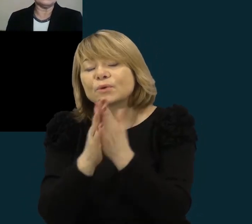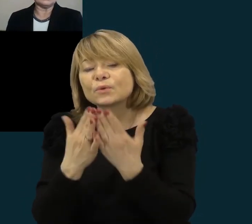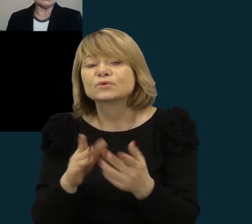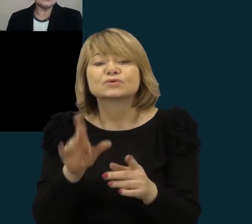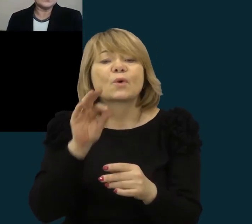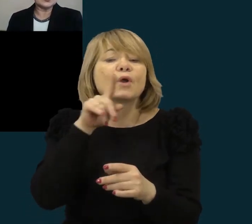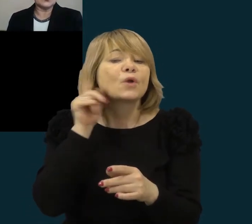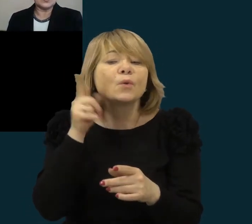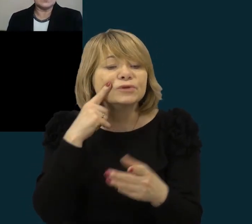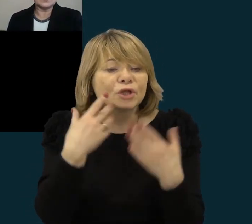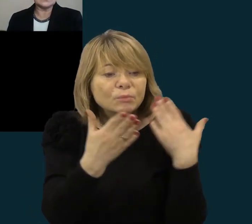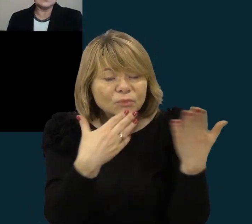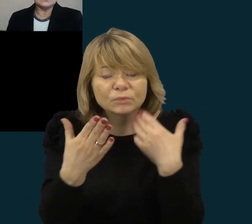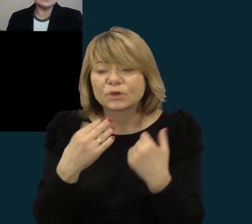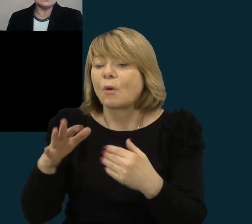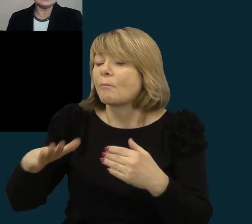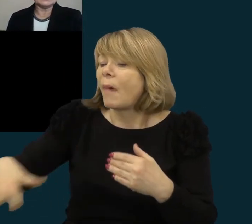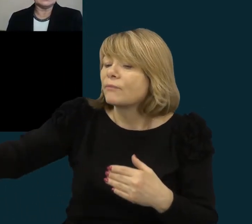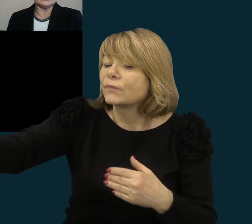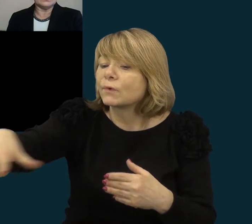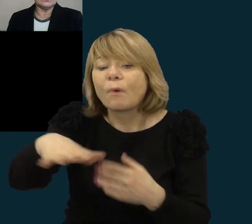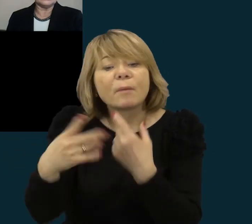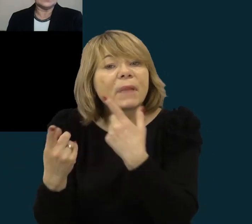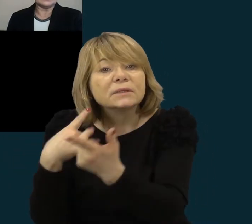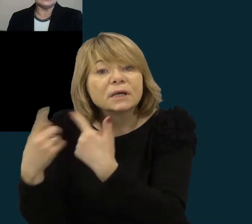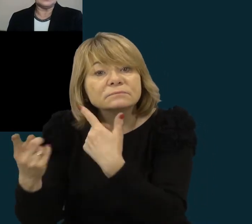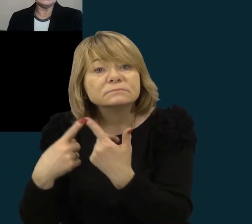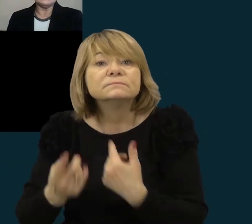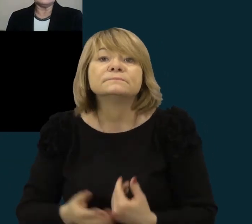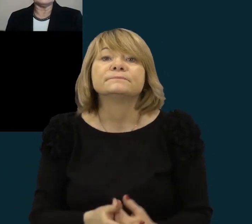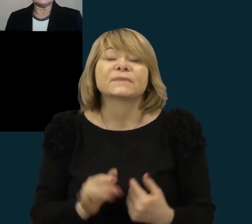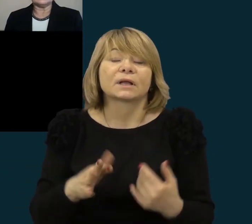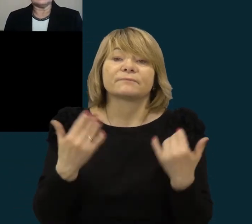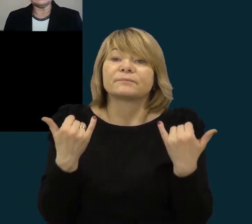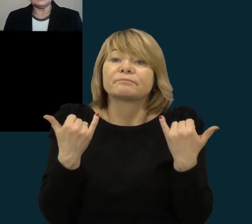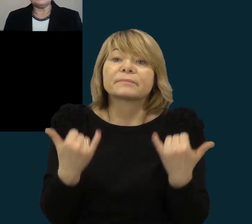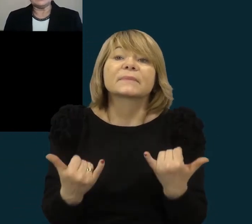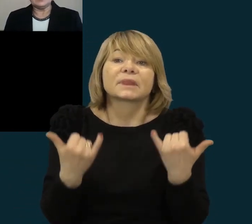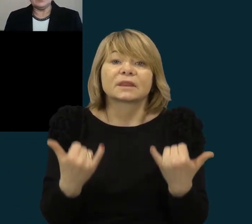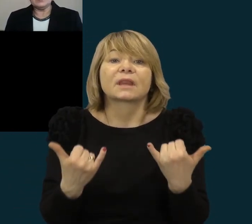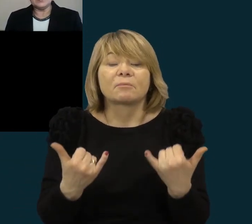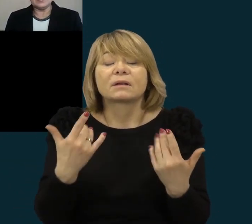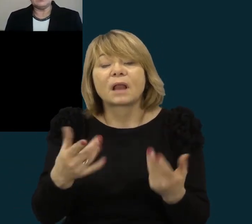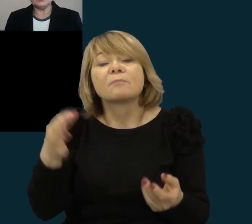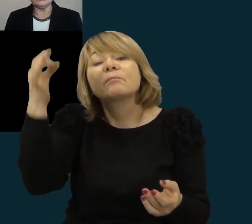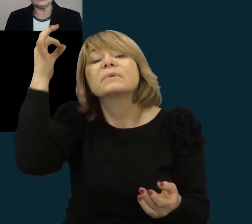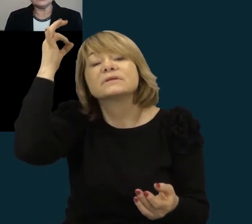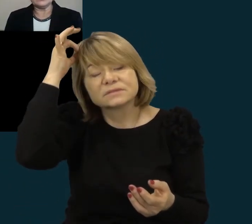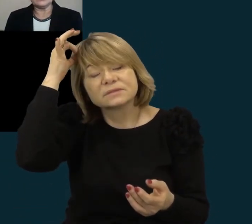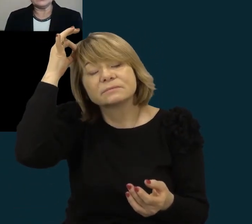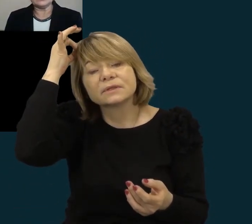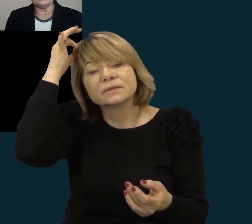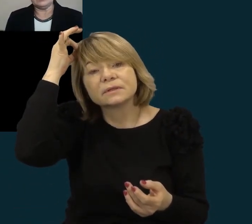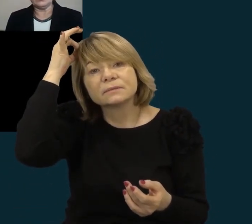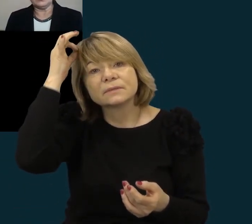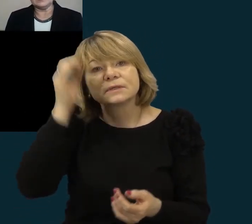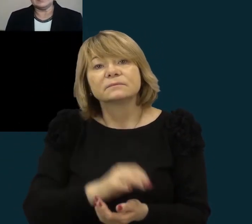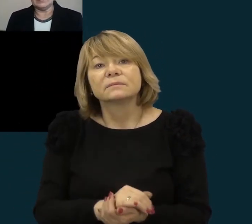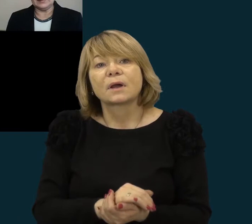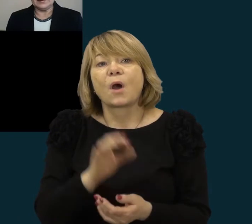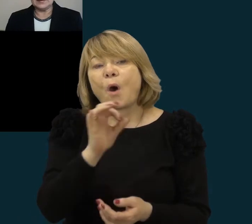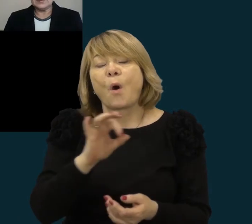su bendruomenės žmonėmis. Ir dabar tie prisiminimai apie buvusį